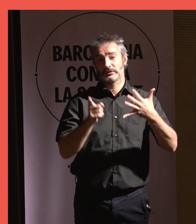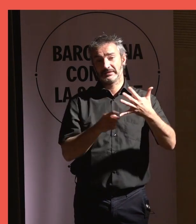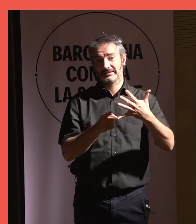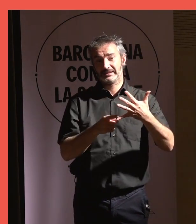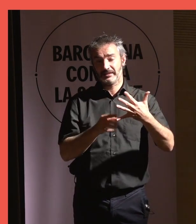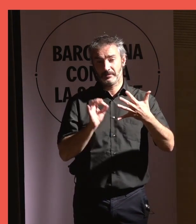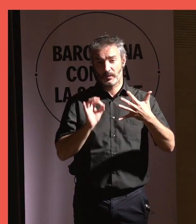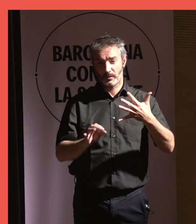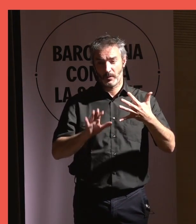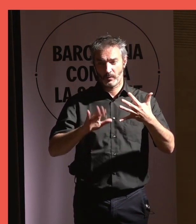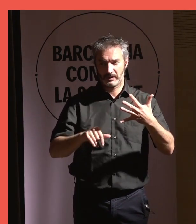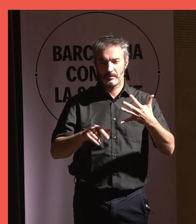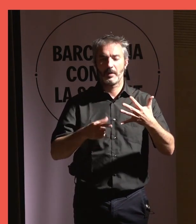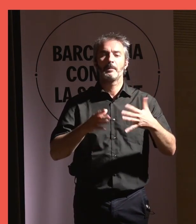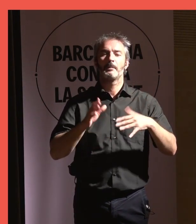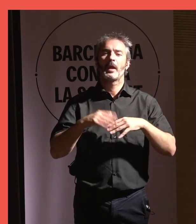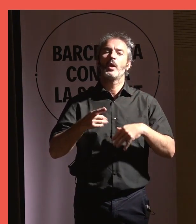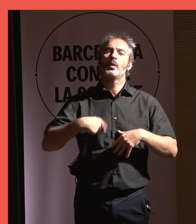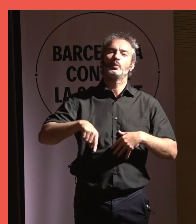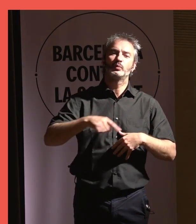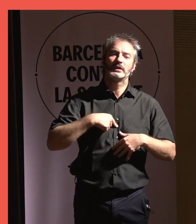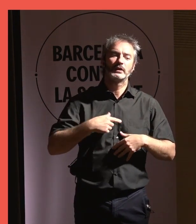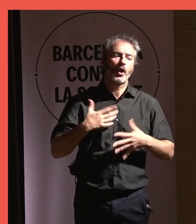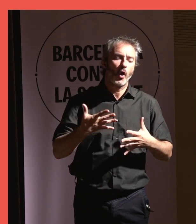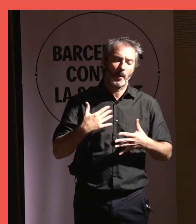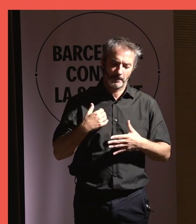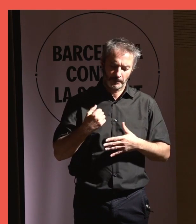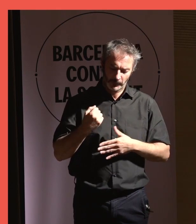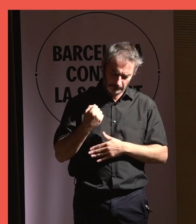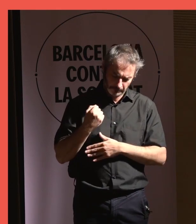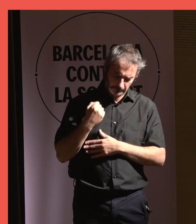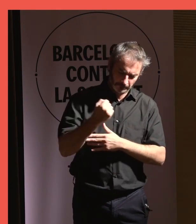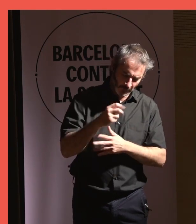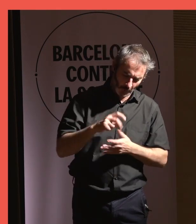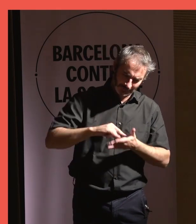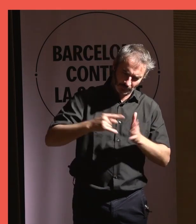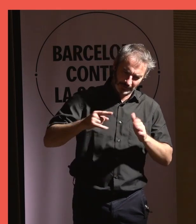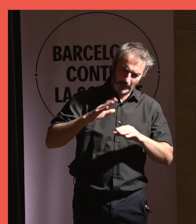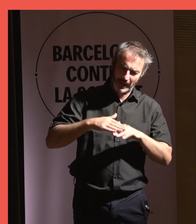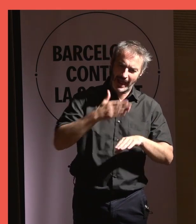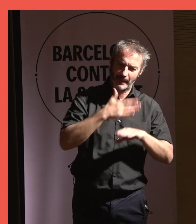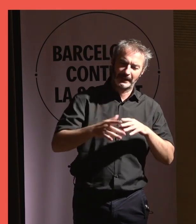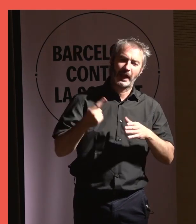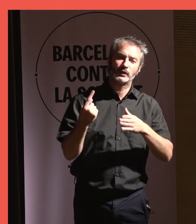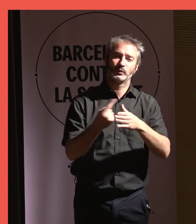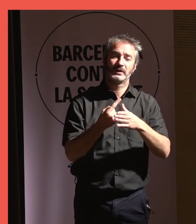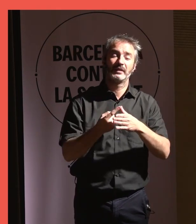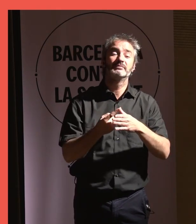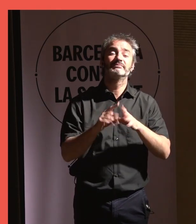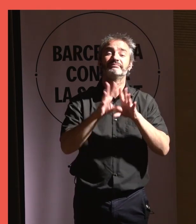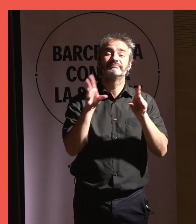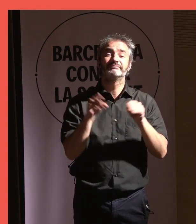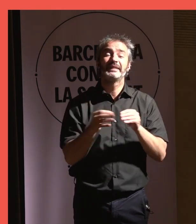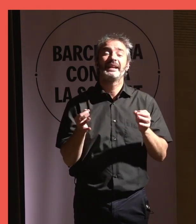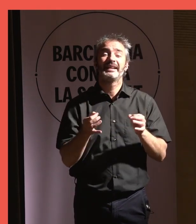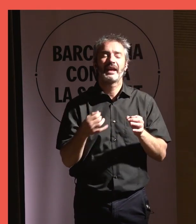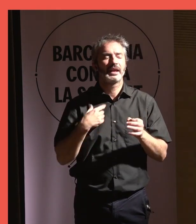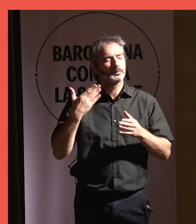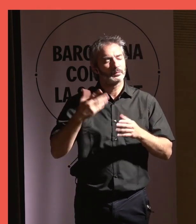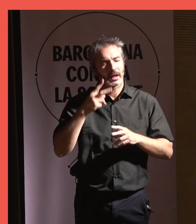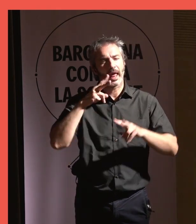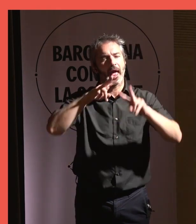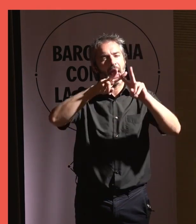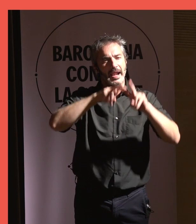respon a aquesta pregunta, com podem contribuir, com poden contribuir les noves tecnologies a pal·liar la soledat, ens diu que és important la